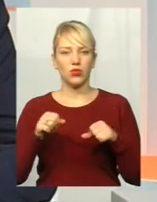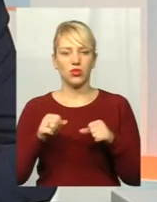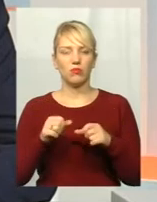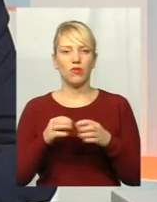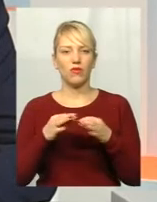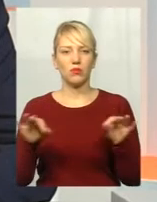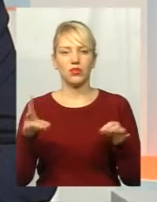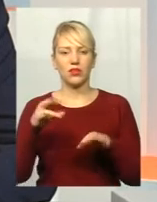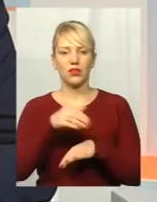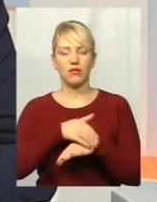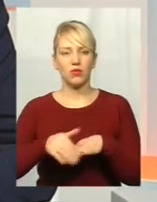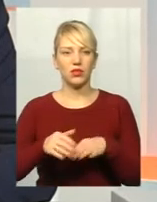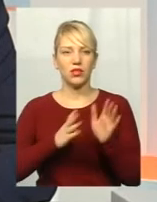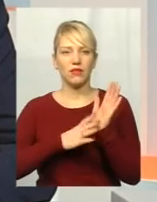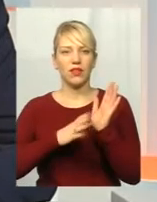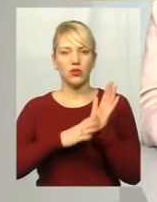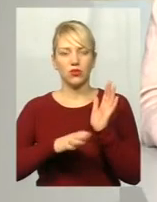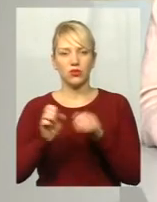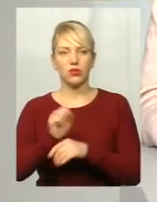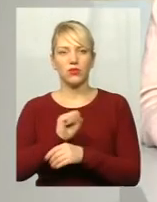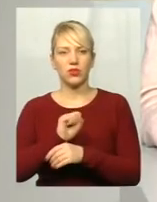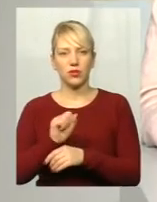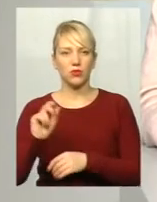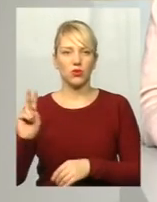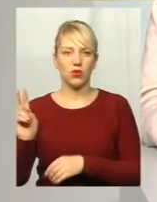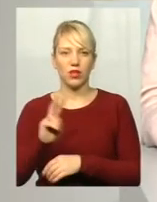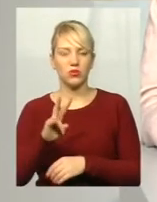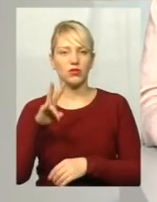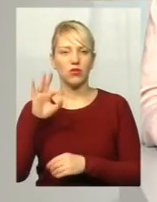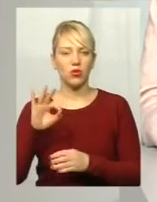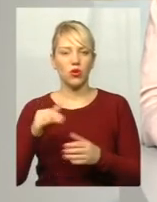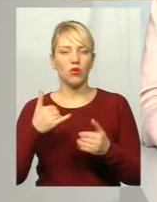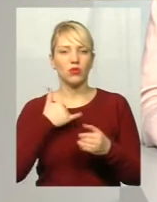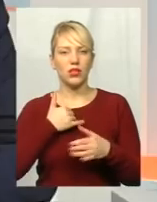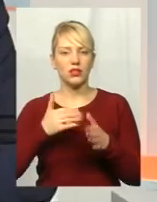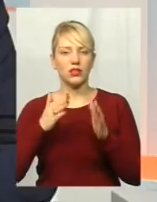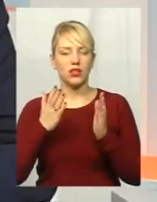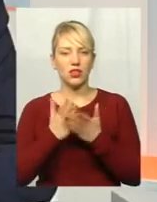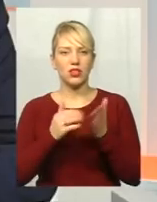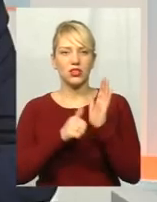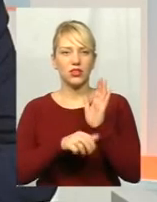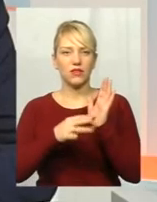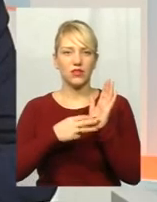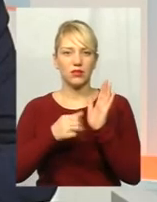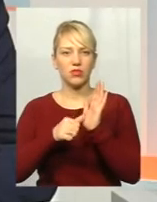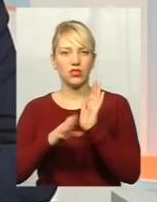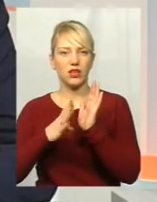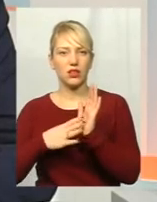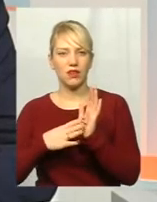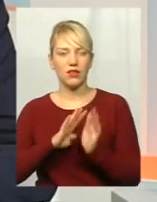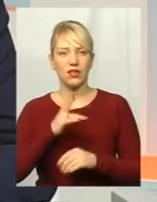вулиці до 90 машин, тролейбусів, але випускаємо 68-69. Незважаючи на те, що